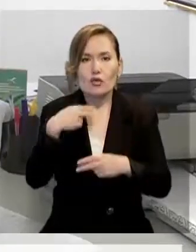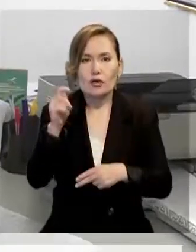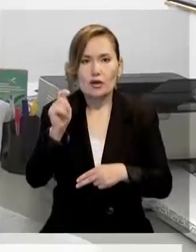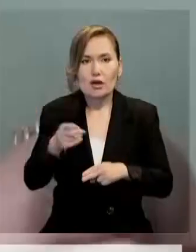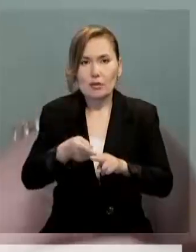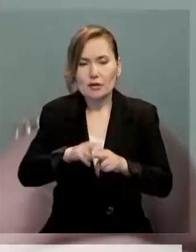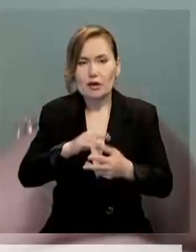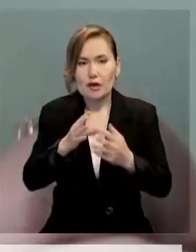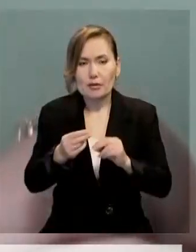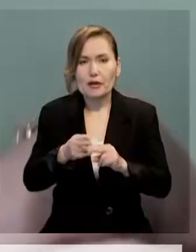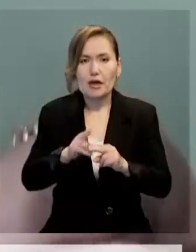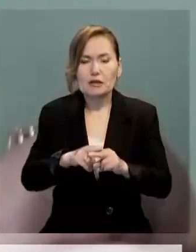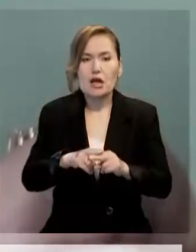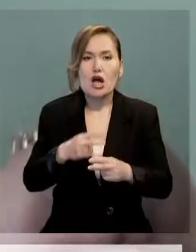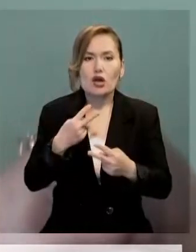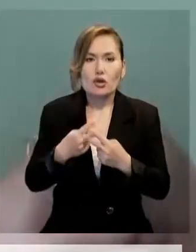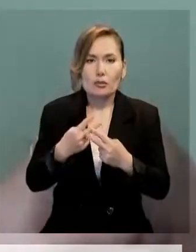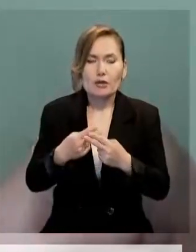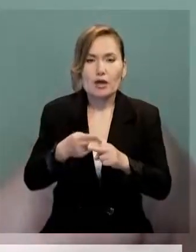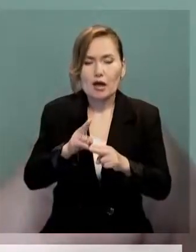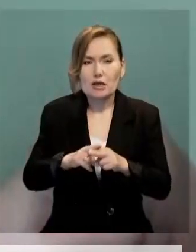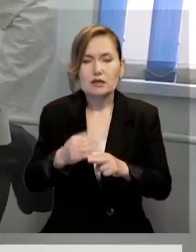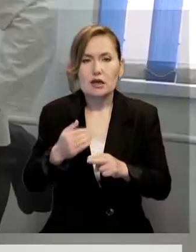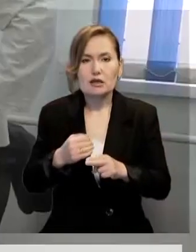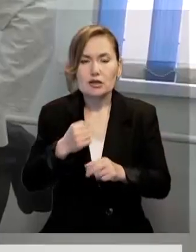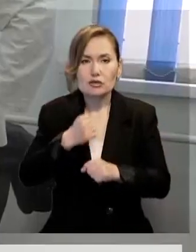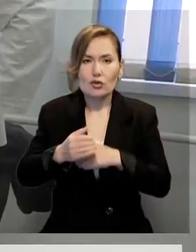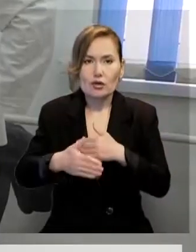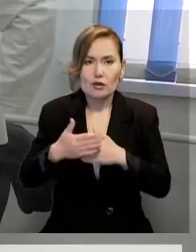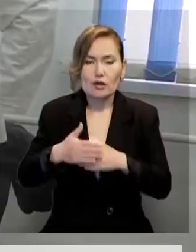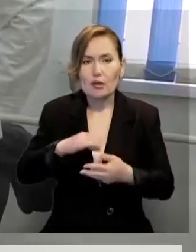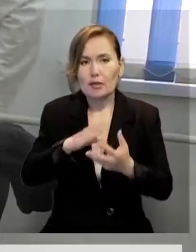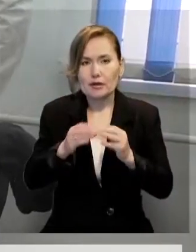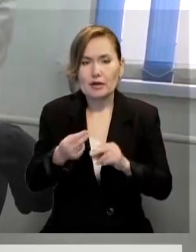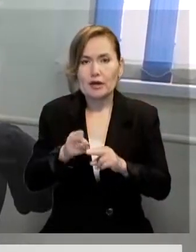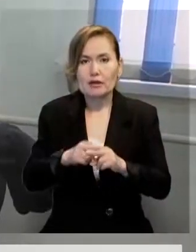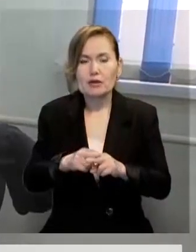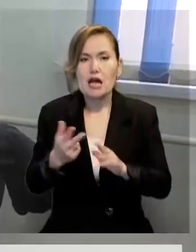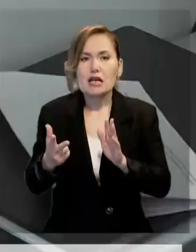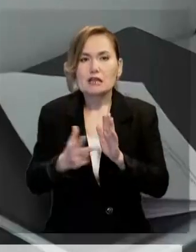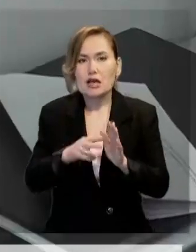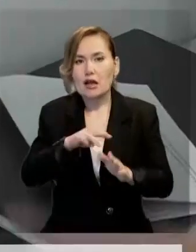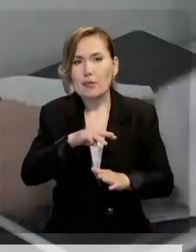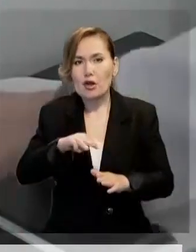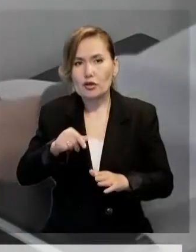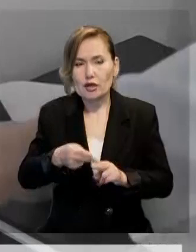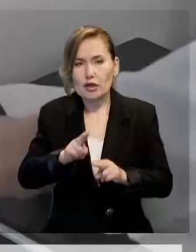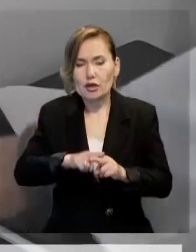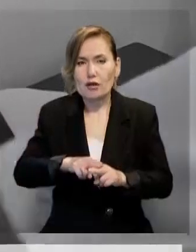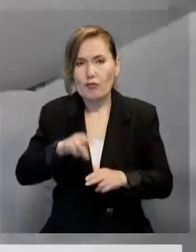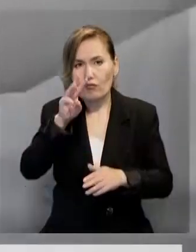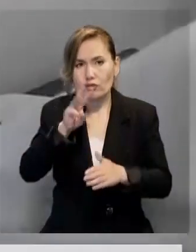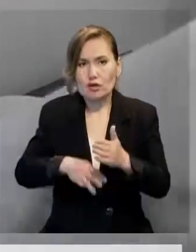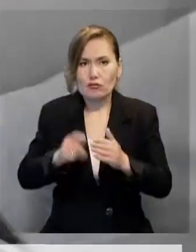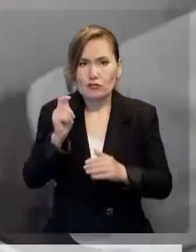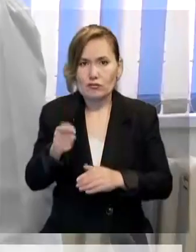рақымшылық жаса ұзаңына сай кез олар түрмеге қамалмайды. Сот талғандардың жәбірдейін үшлердің пайдасына 8 миллион тенге моральдық